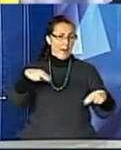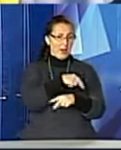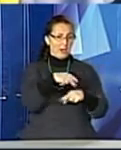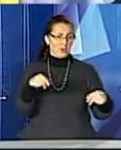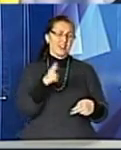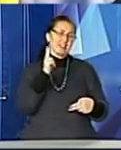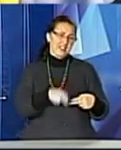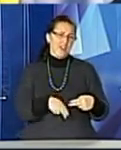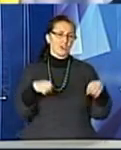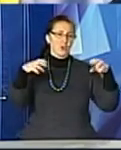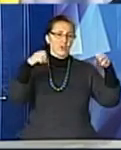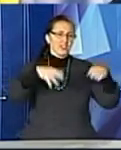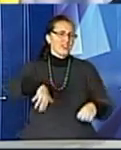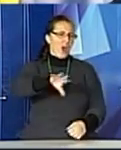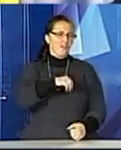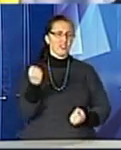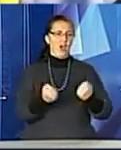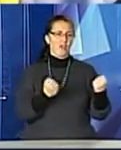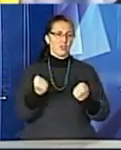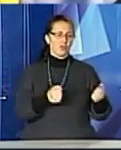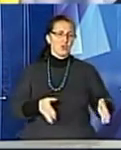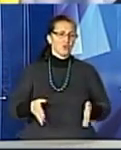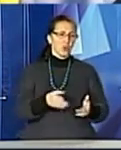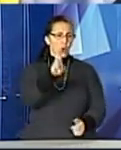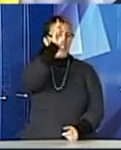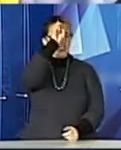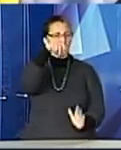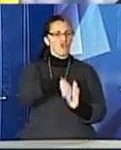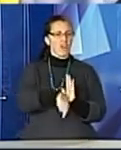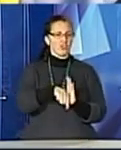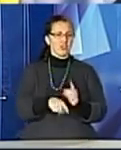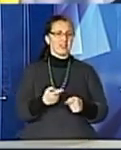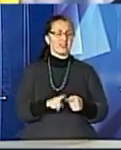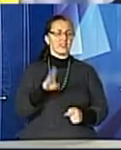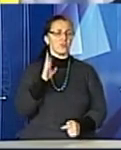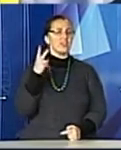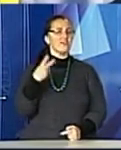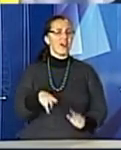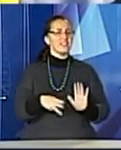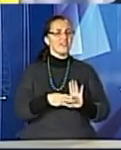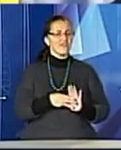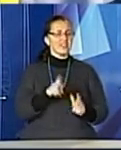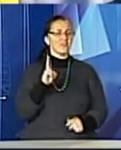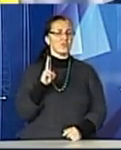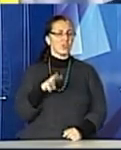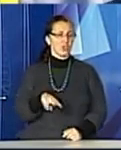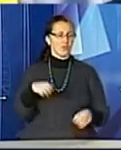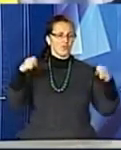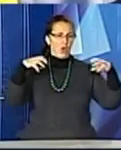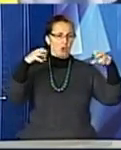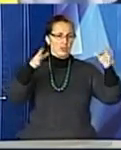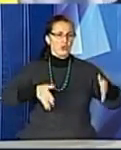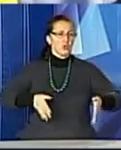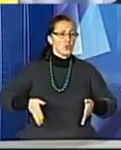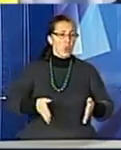освітлення на всіх автомобільних дорогах державного значення. Це буде 28 кілометрів освітлених автомобільних доріг,